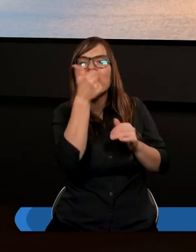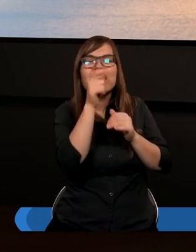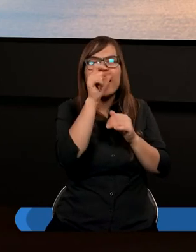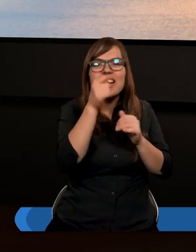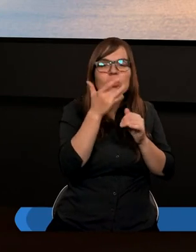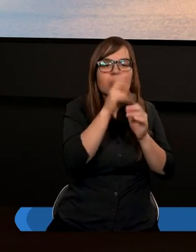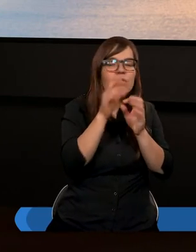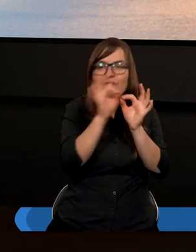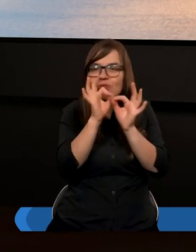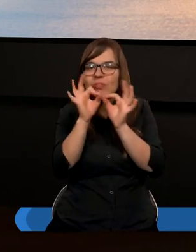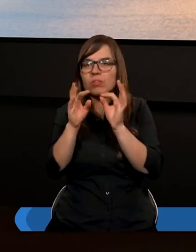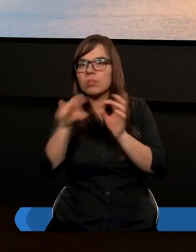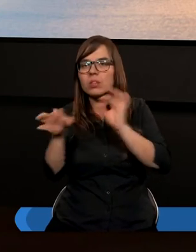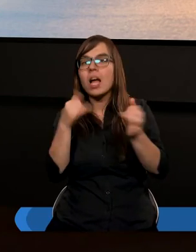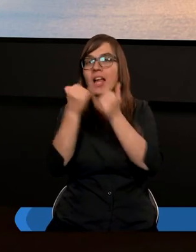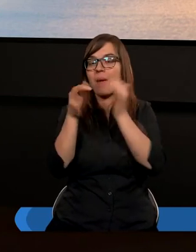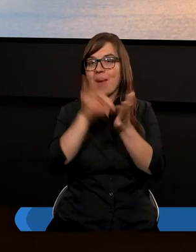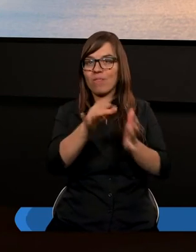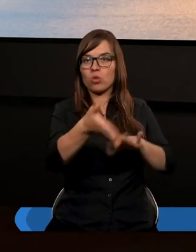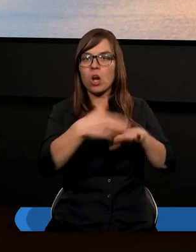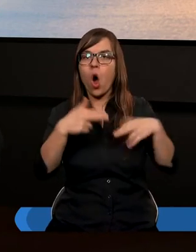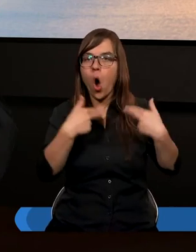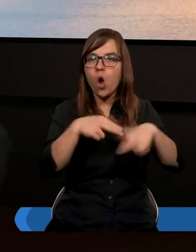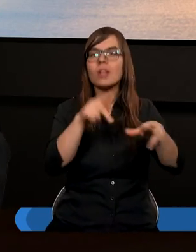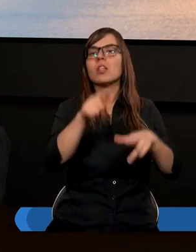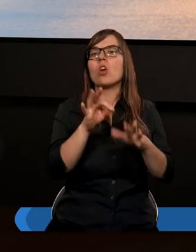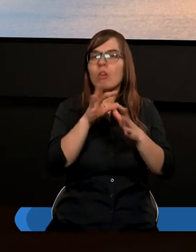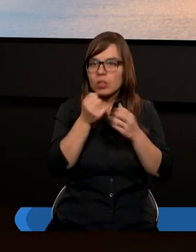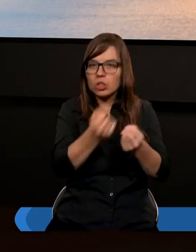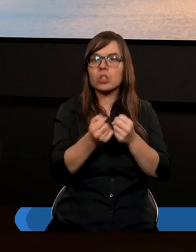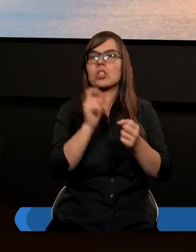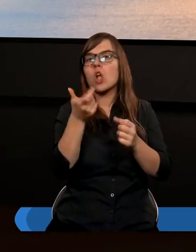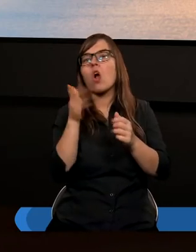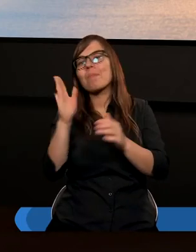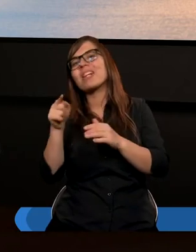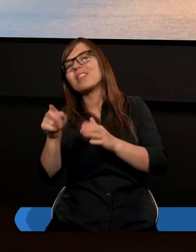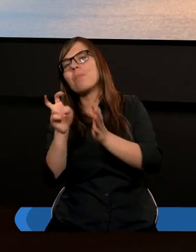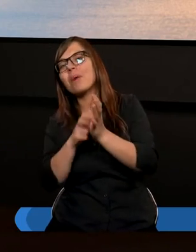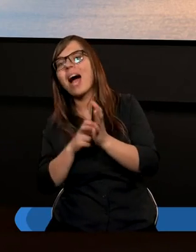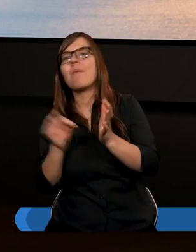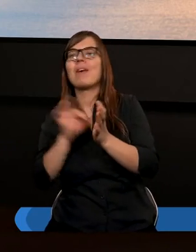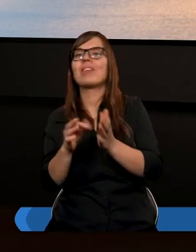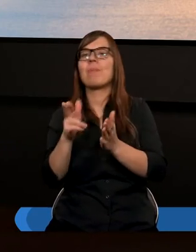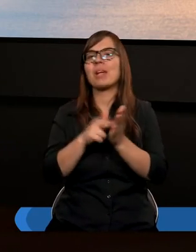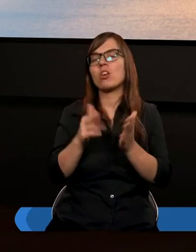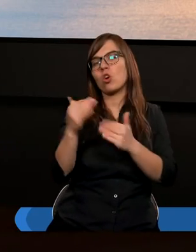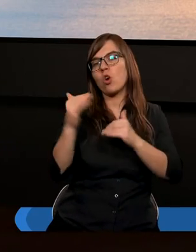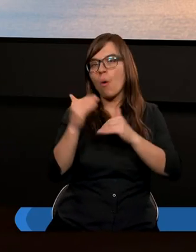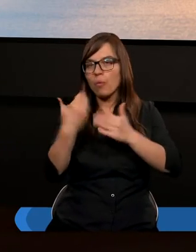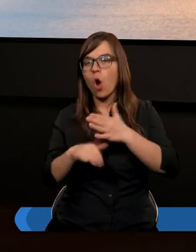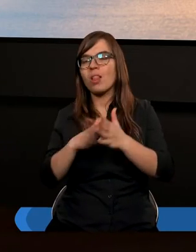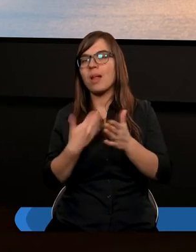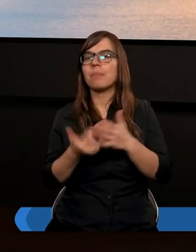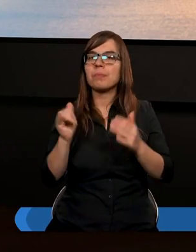czyli jeżeli pewną część oddadzą no to czegoś im będzie brakowało pod koniec miesiąca i tak